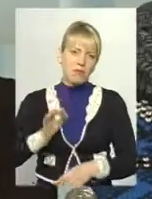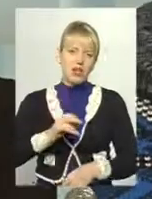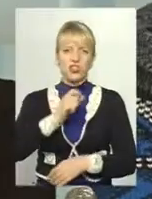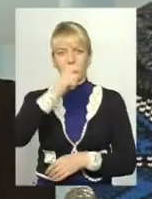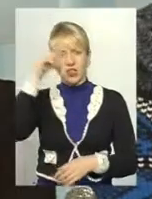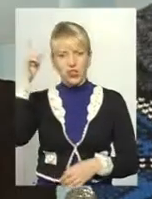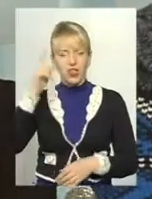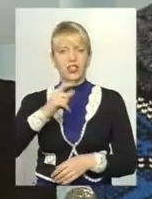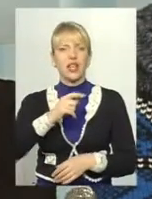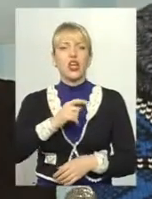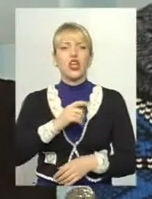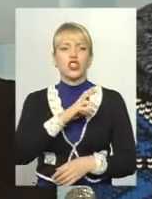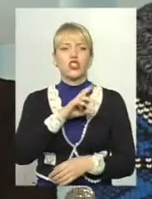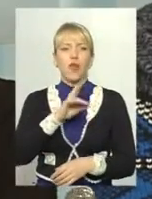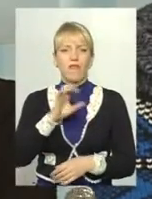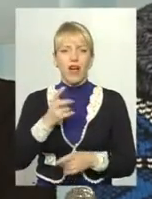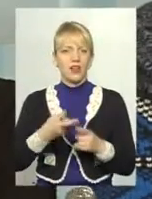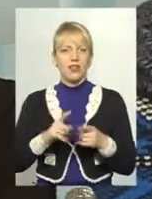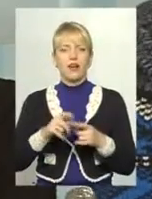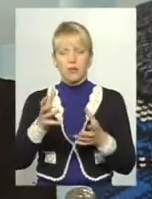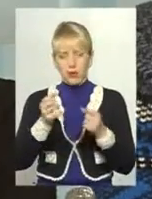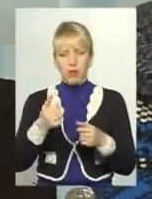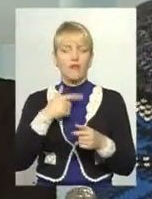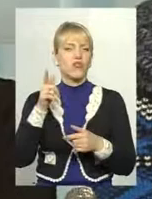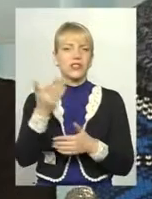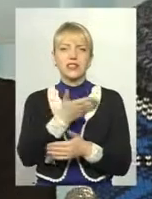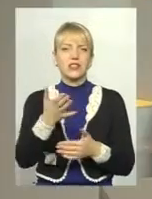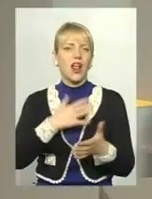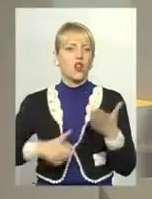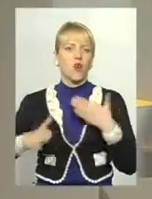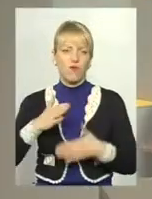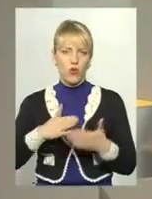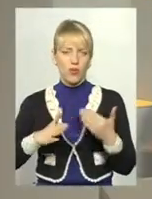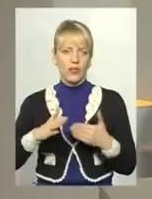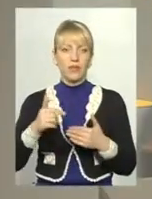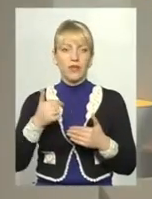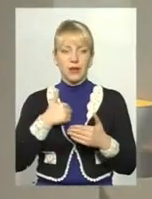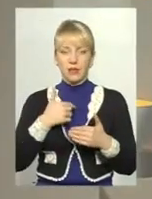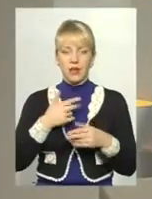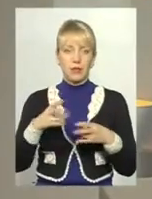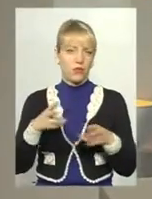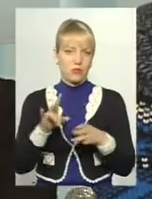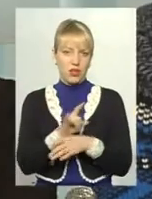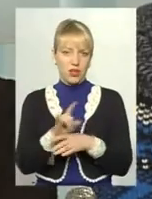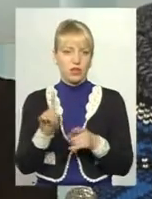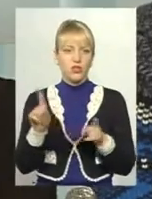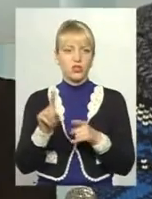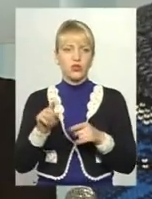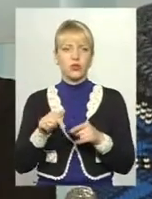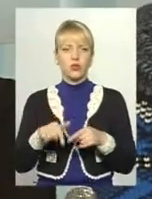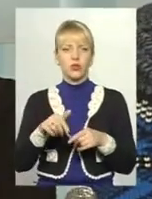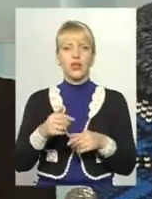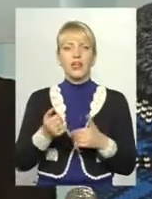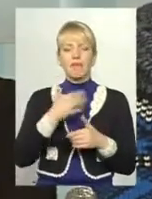вже я не один раз приймав, і вони задоволенням, особливо, ми же не маємо брехати, що тут декілька сторінь була річ